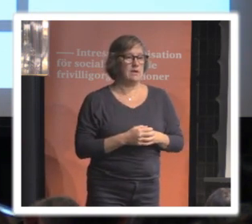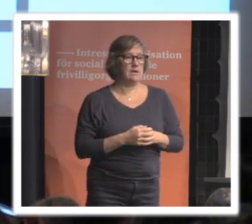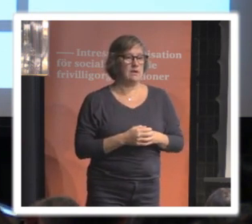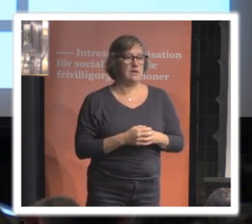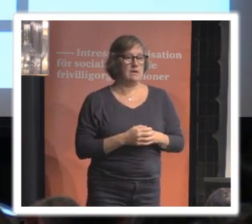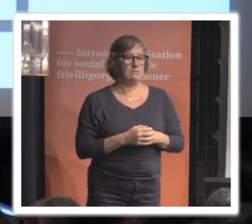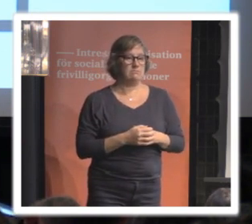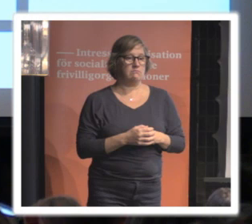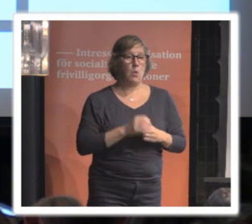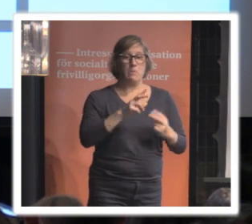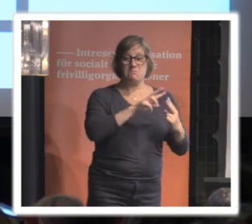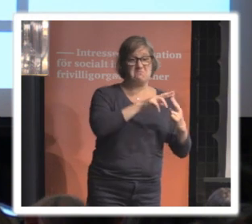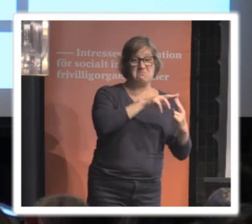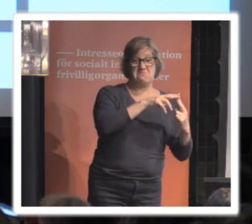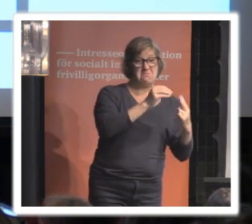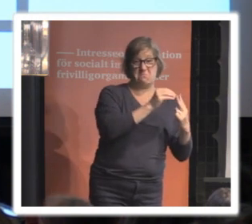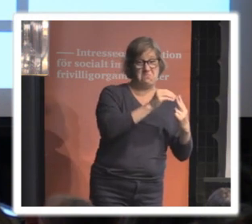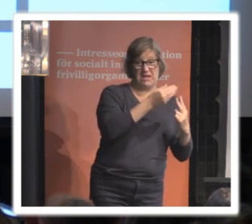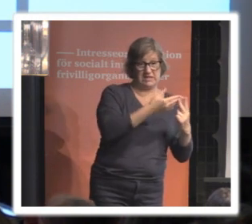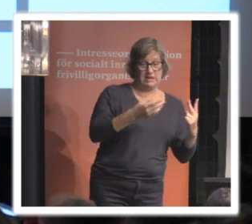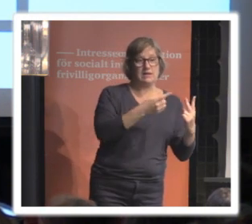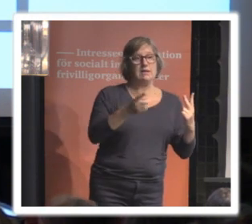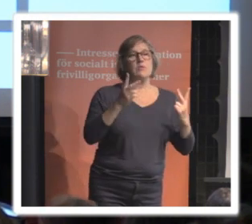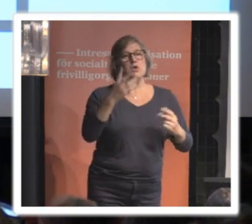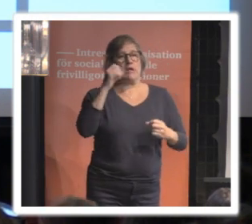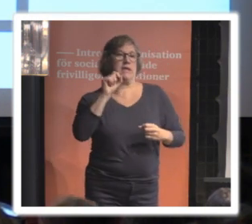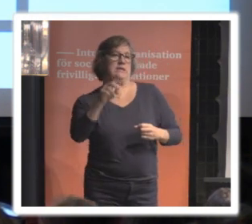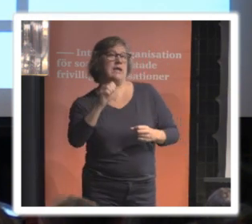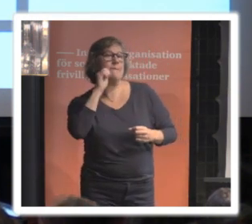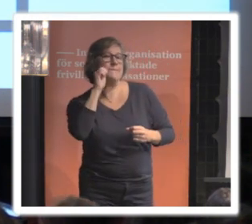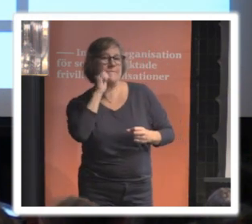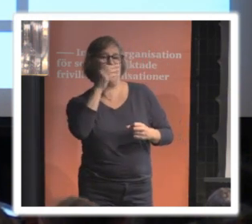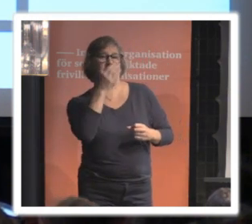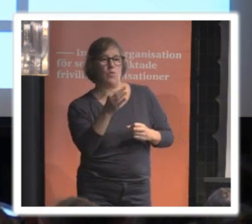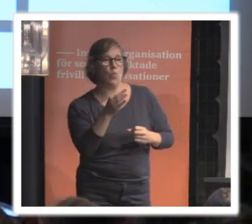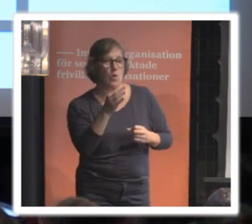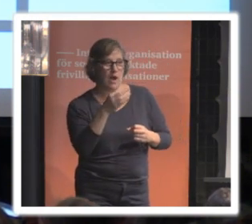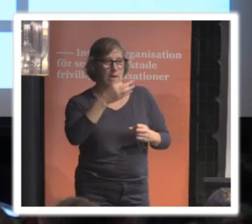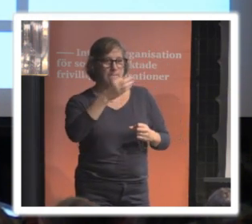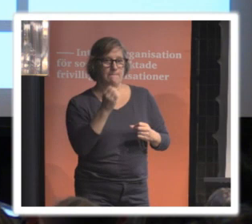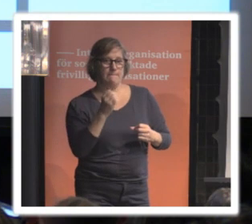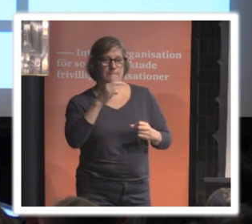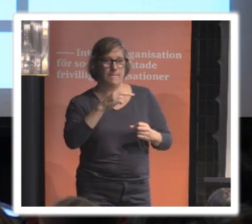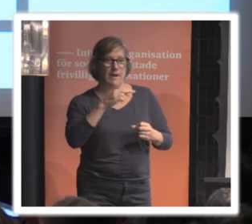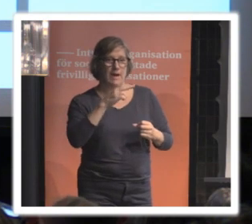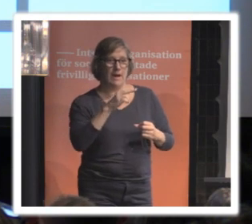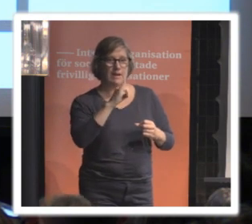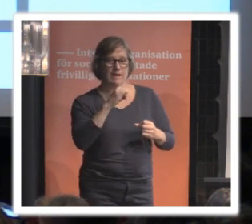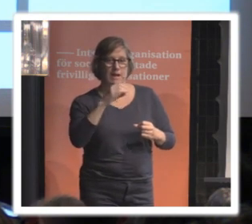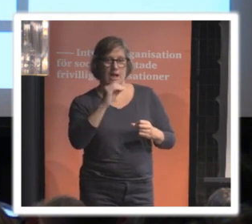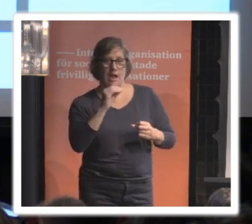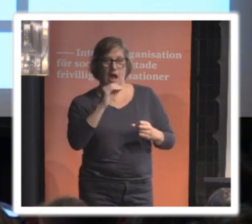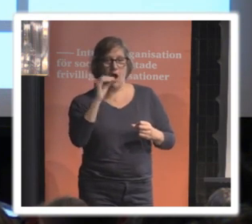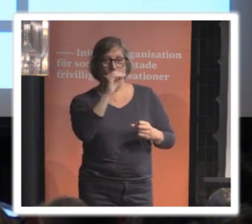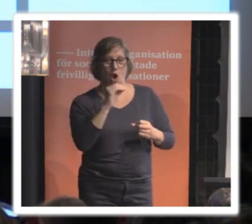något av de sätten tilltalar er så går det även att mejla frågor till mig på Pernilla snabel av texsoop